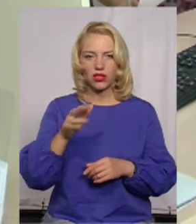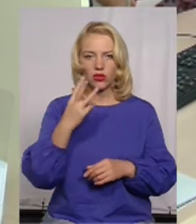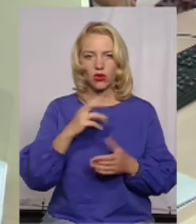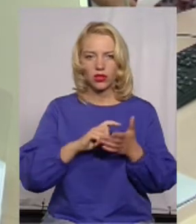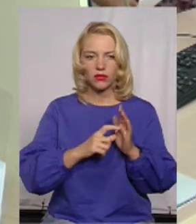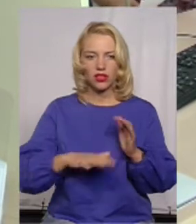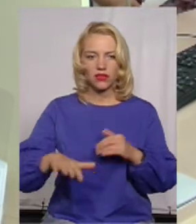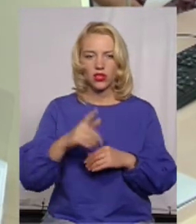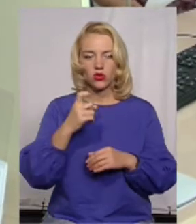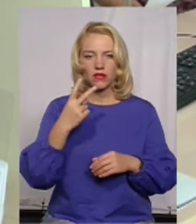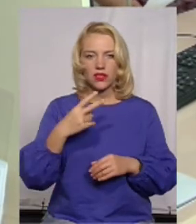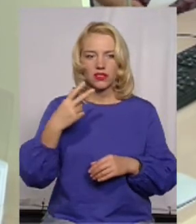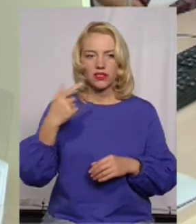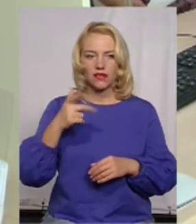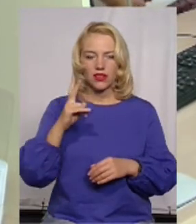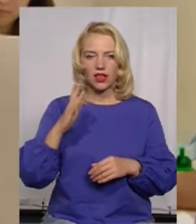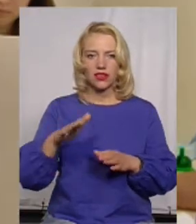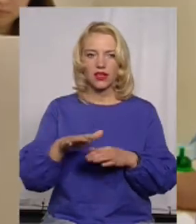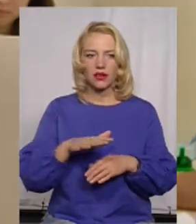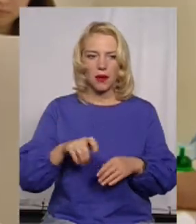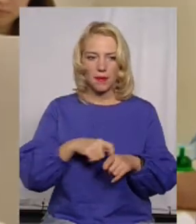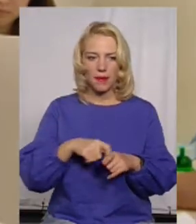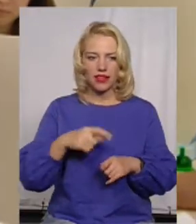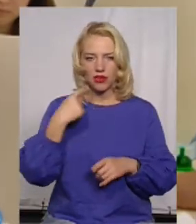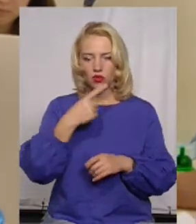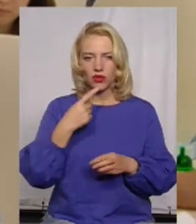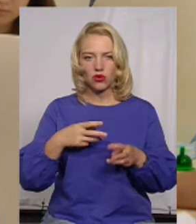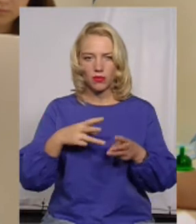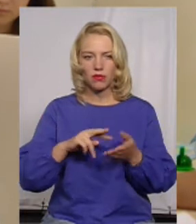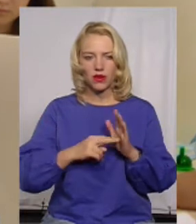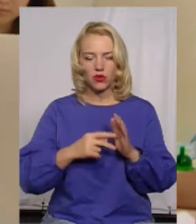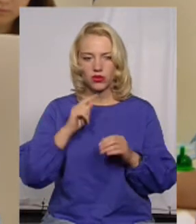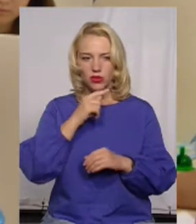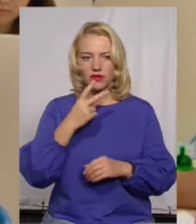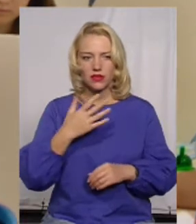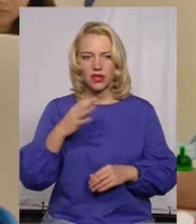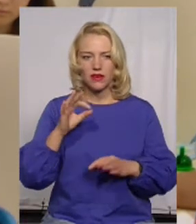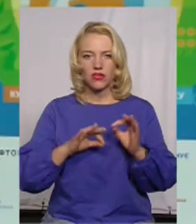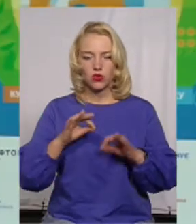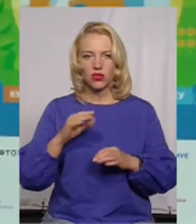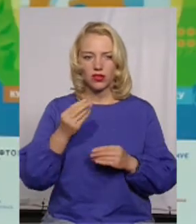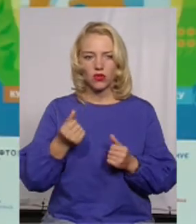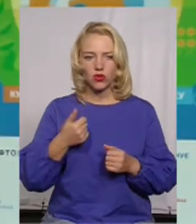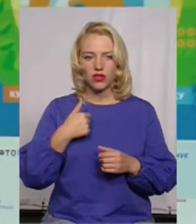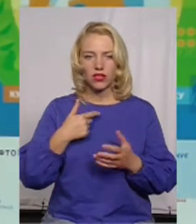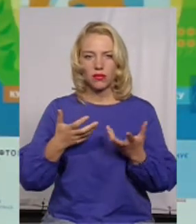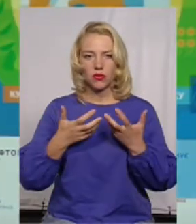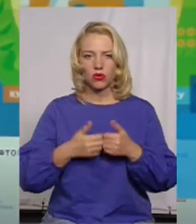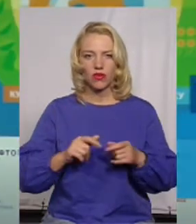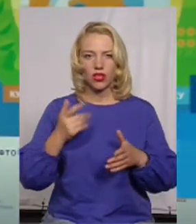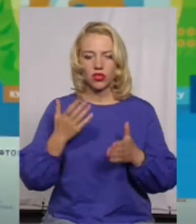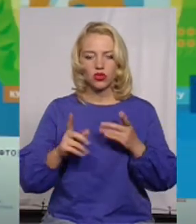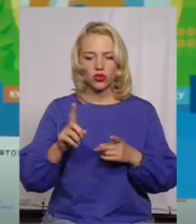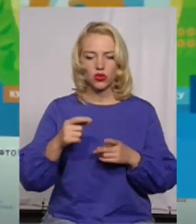площою 120 квадратних метрів з індивідуальним опаленням. Планую зекономити 25% коштів, додає жінка. Я порахувала, що я